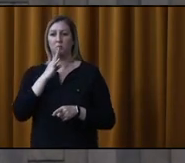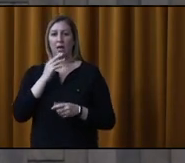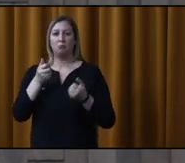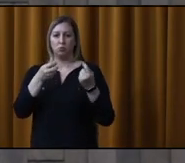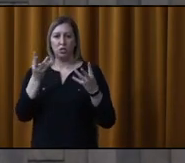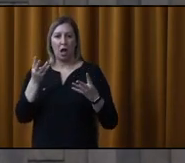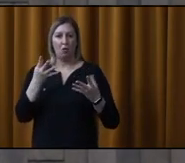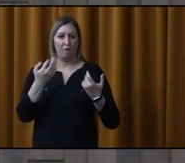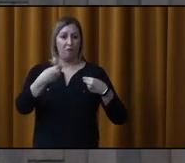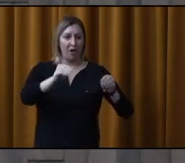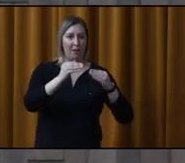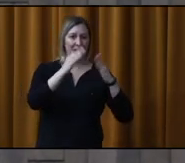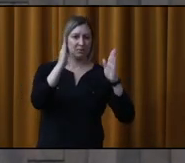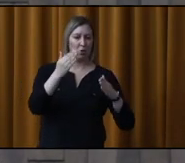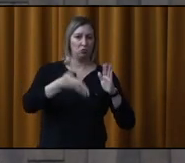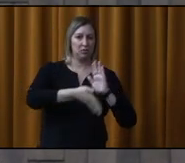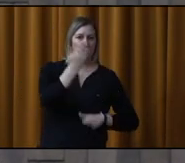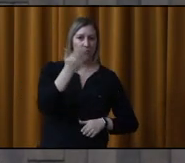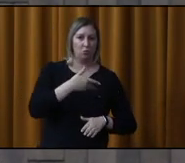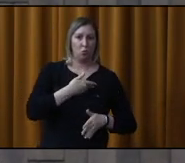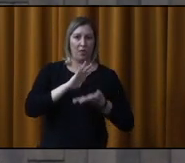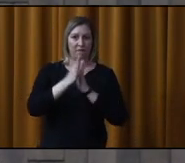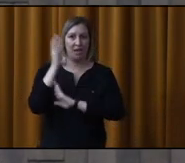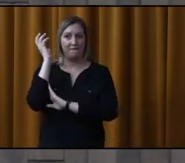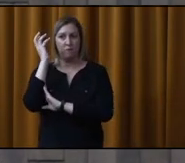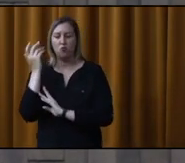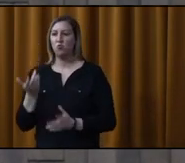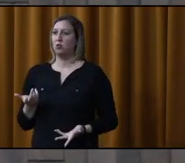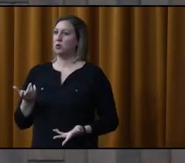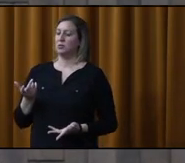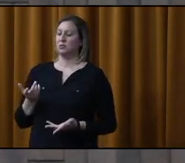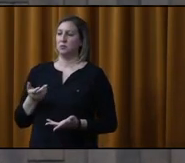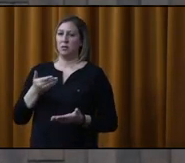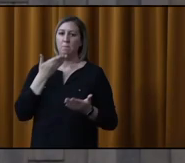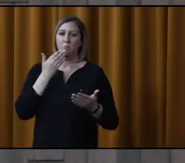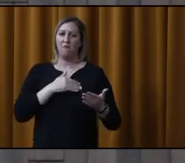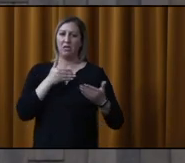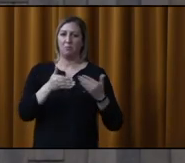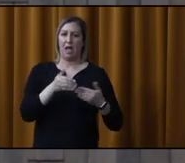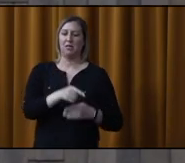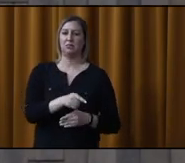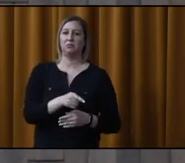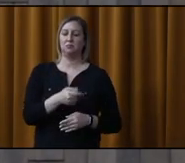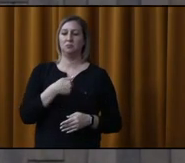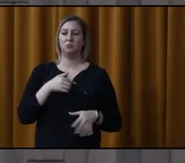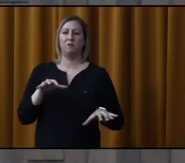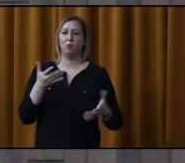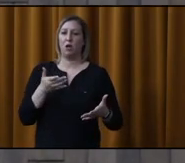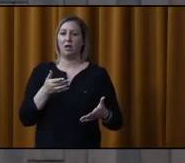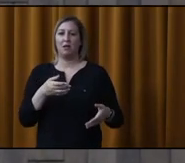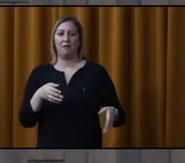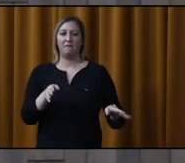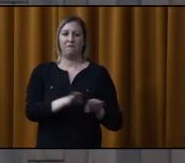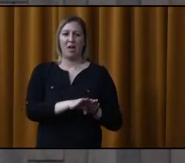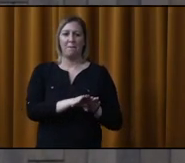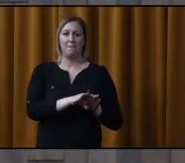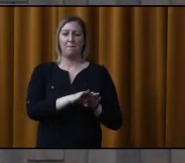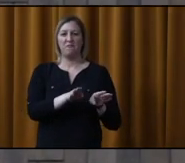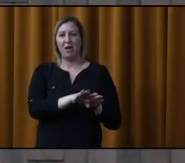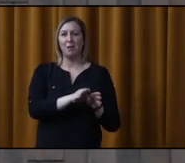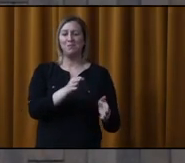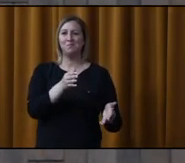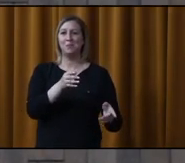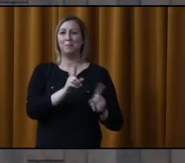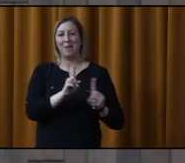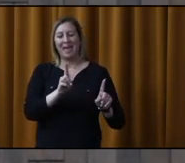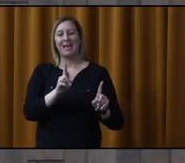rendus à vendre leur maison puis s'en allait parce qu'ils viraient fous, il n avait pas un bon emplacement. Là, on s'est dit, la contrepartie, ne pas le fermer pour le fermer, on veut au moins en